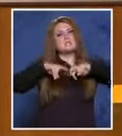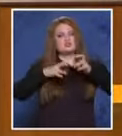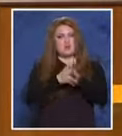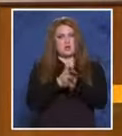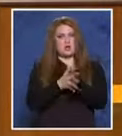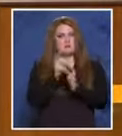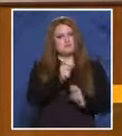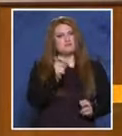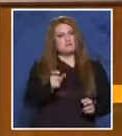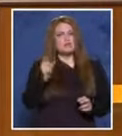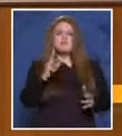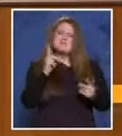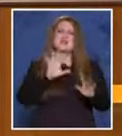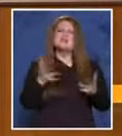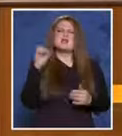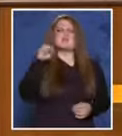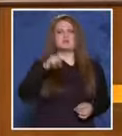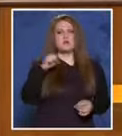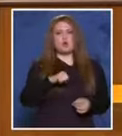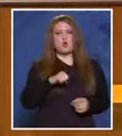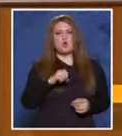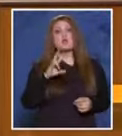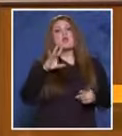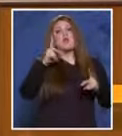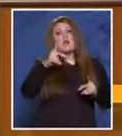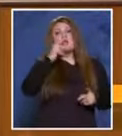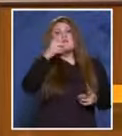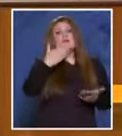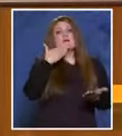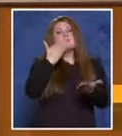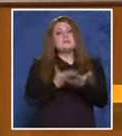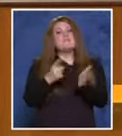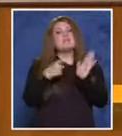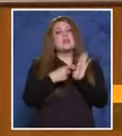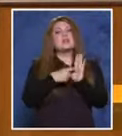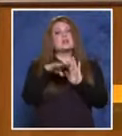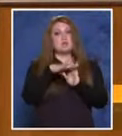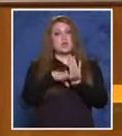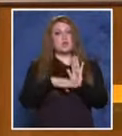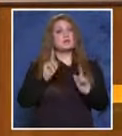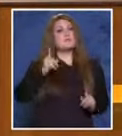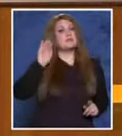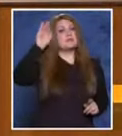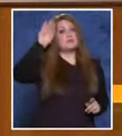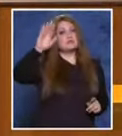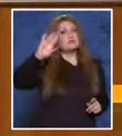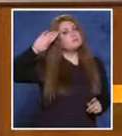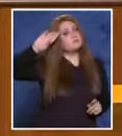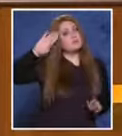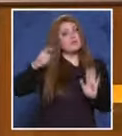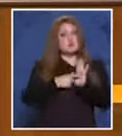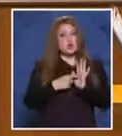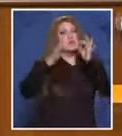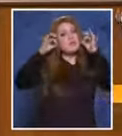Едва ли ще стане сбой. Най-важното е, че поне представителите на закона би трябвало да го спазват такъв